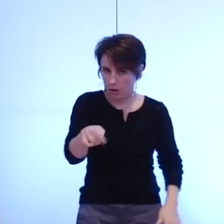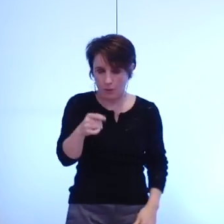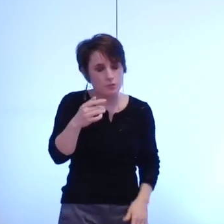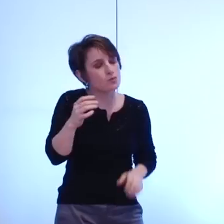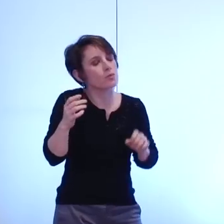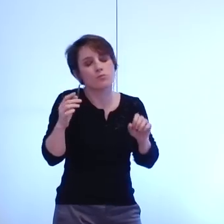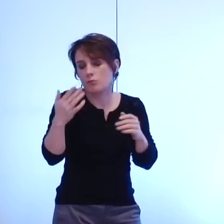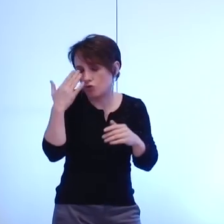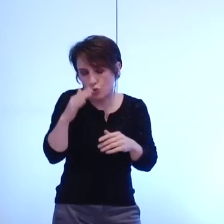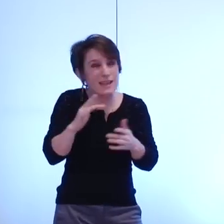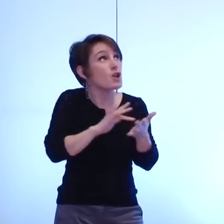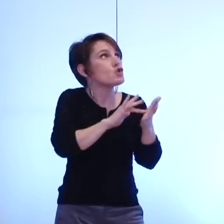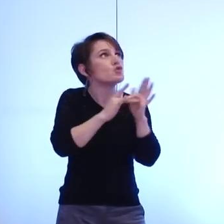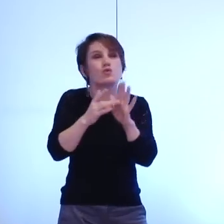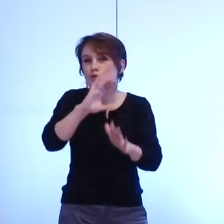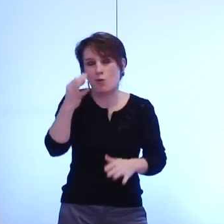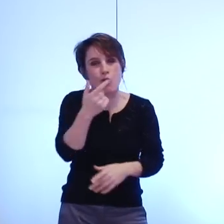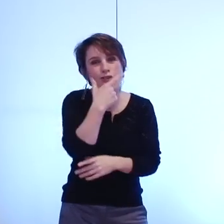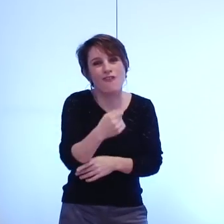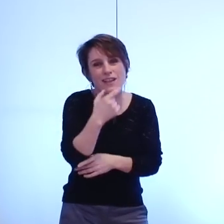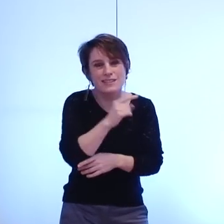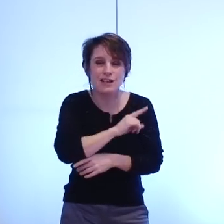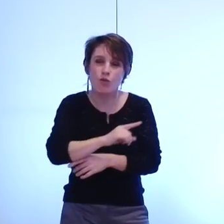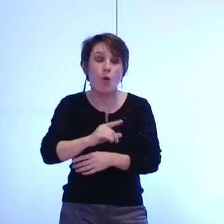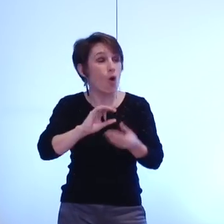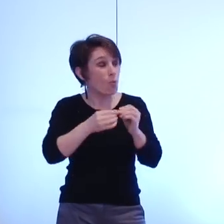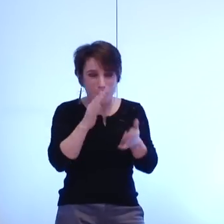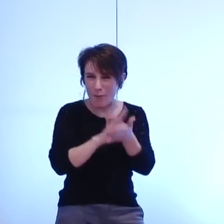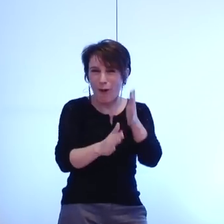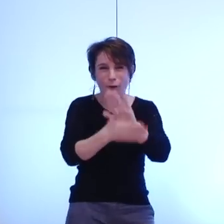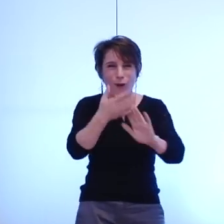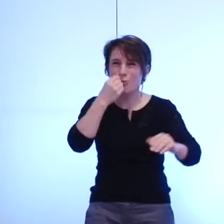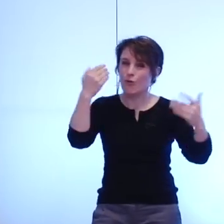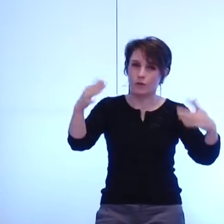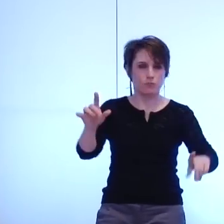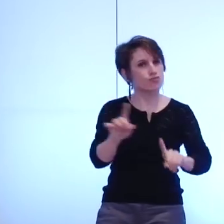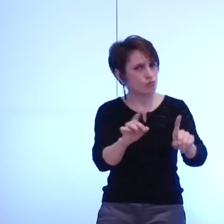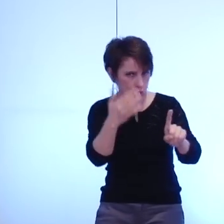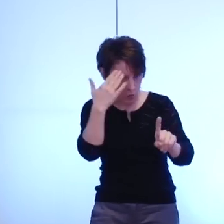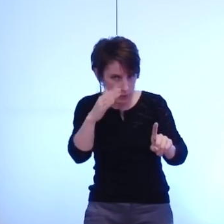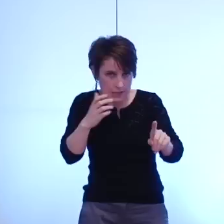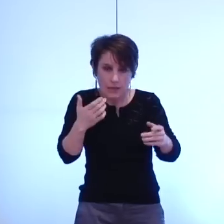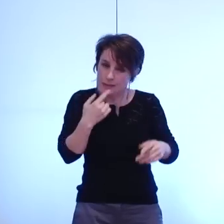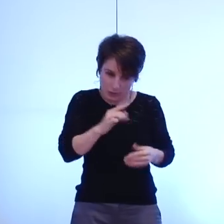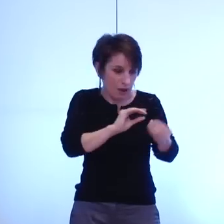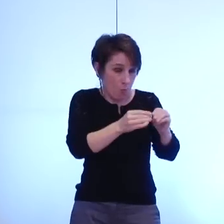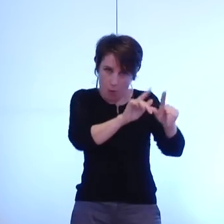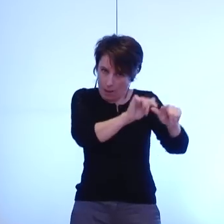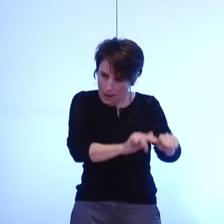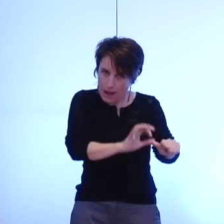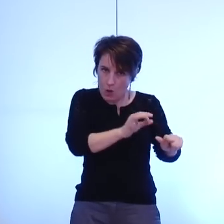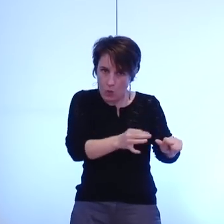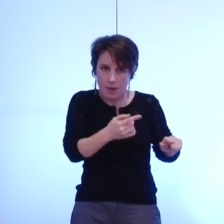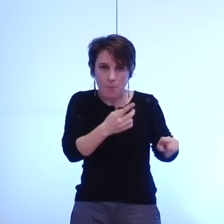pouvait tout régler comme cela a été dit par tout le monde nous n'en sommes qu'au début il faut pointer les problèmes mais ne pas en faire des